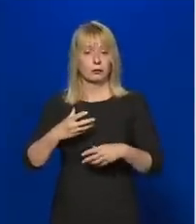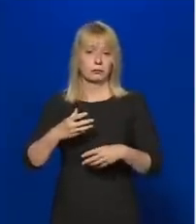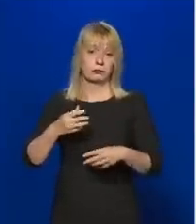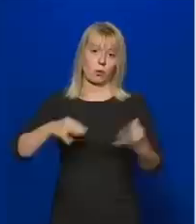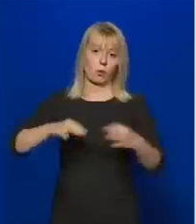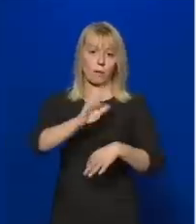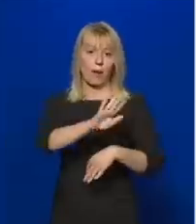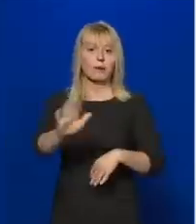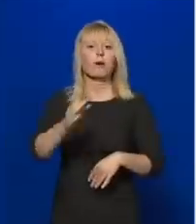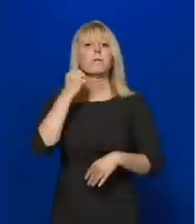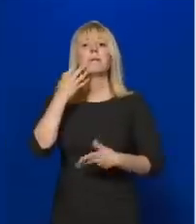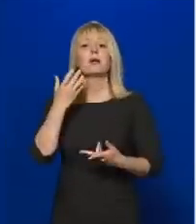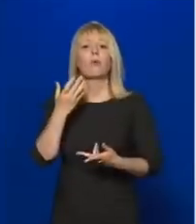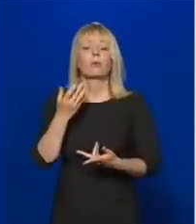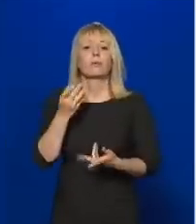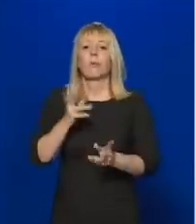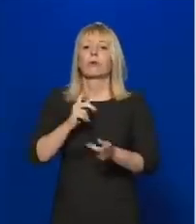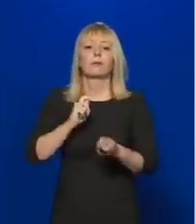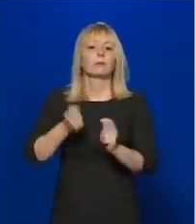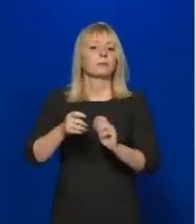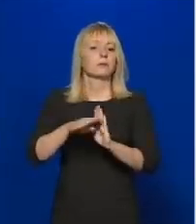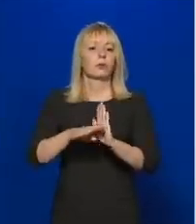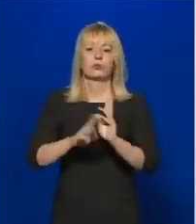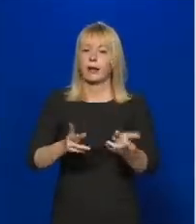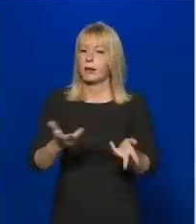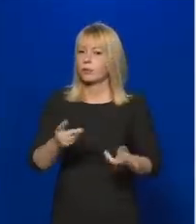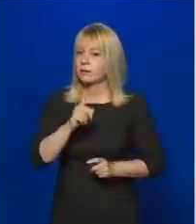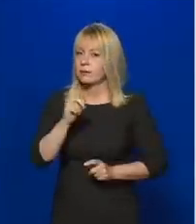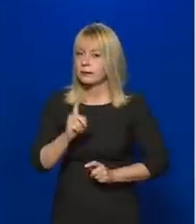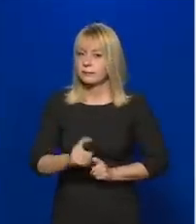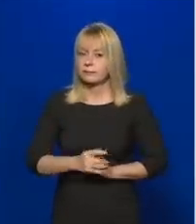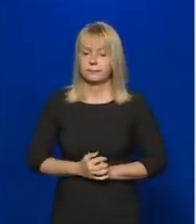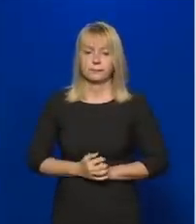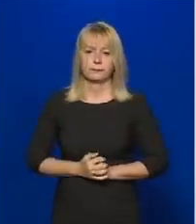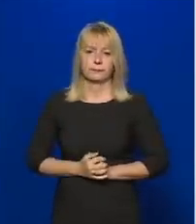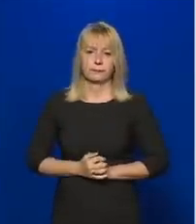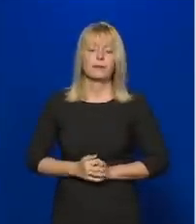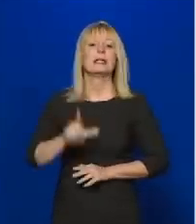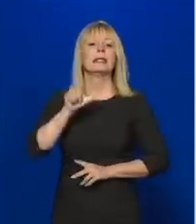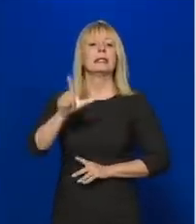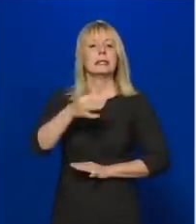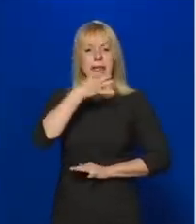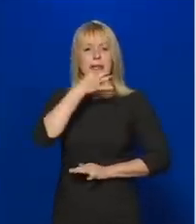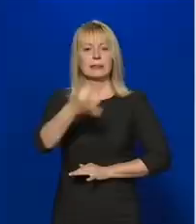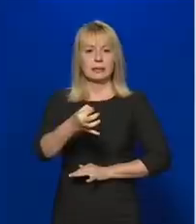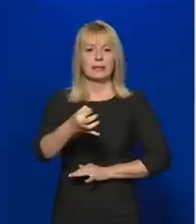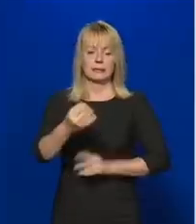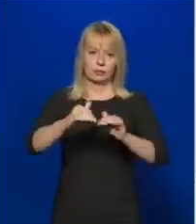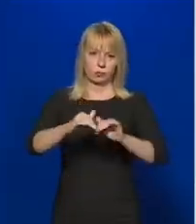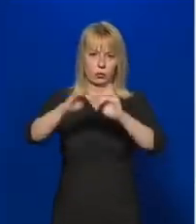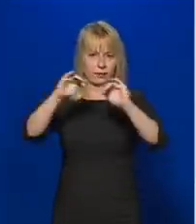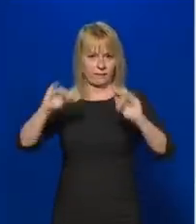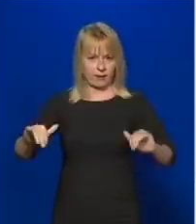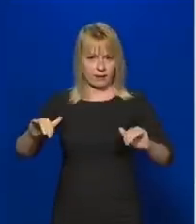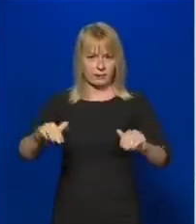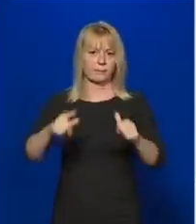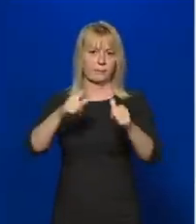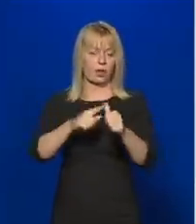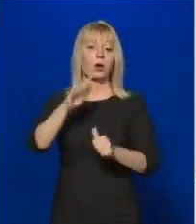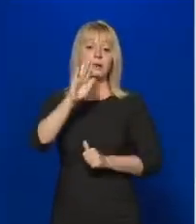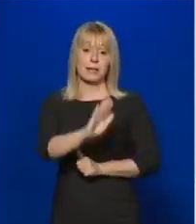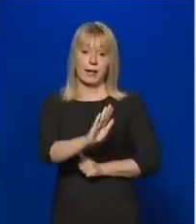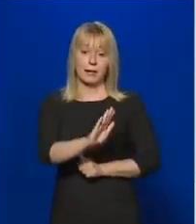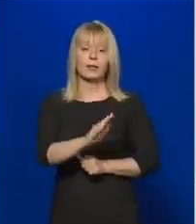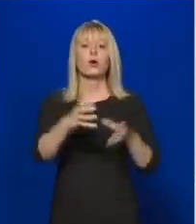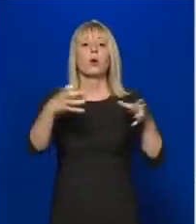kell-e ezzel kapcsolatosan törvénymódosítás? Tehát két kérdést évesen érdemes külön választanám. Az egyik, hogy a